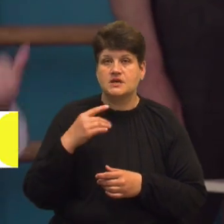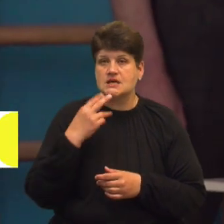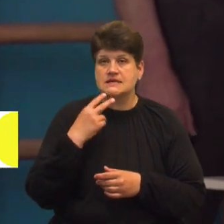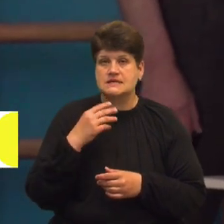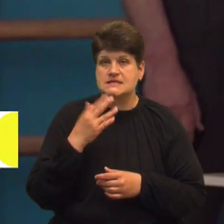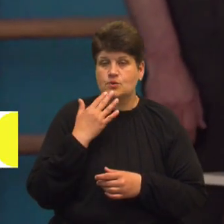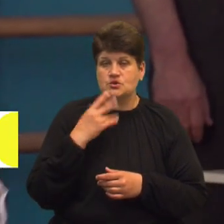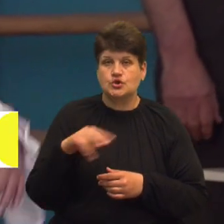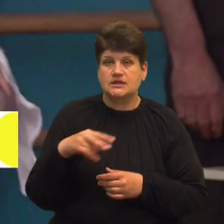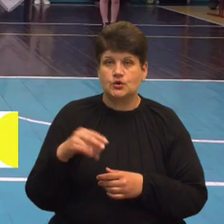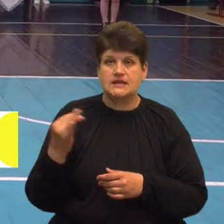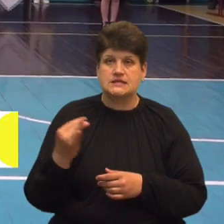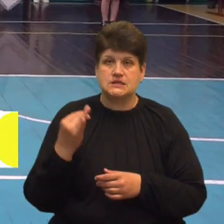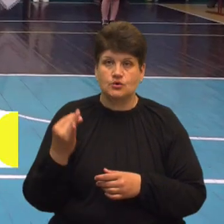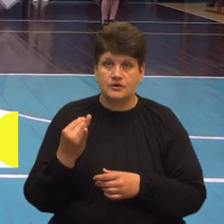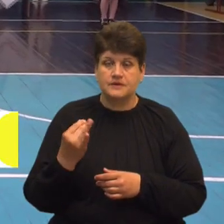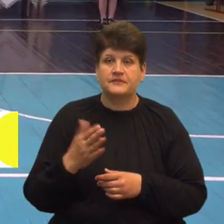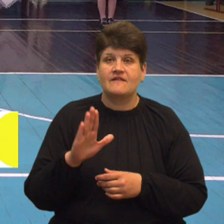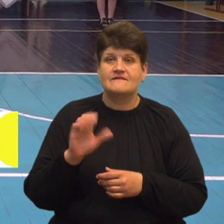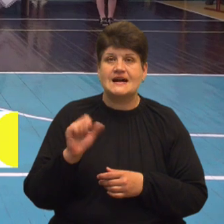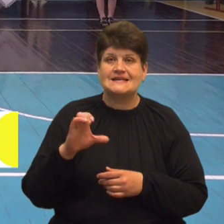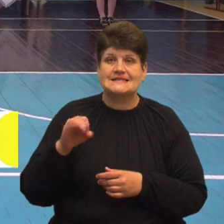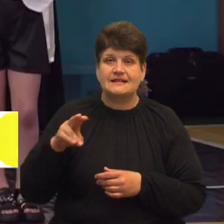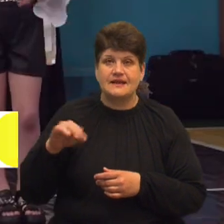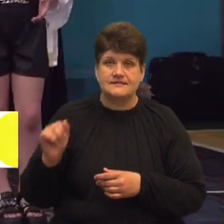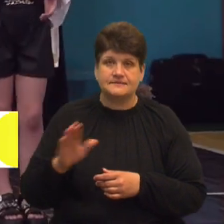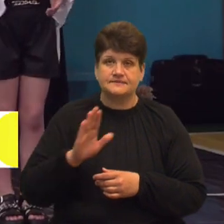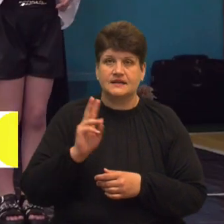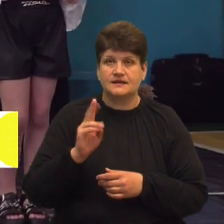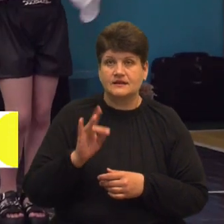Учениця Карина Василевська виконала пісню жестовою мовою.